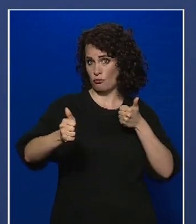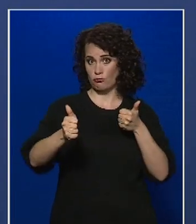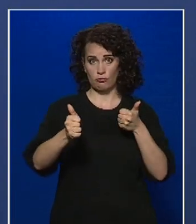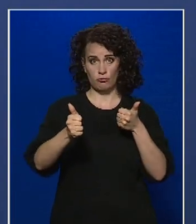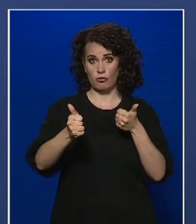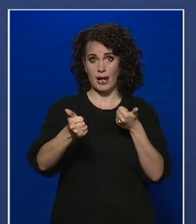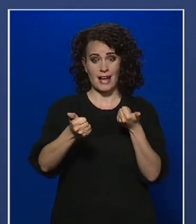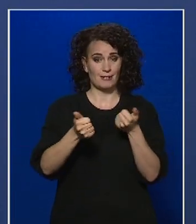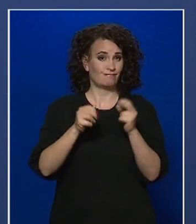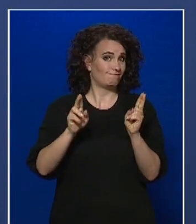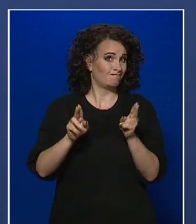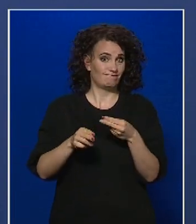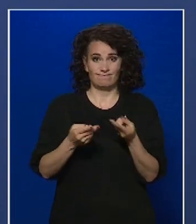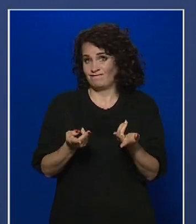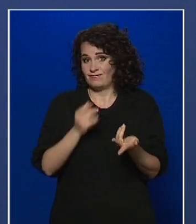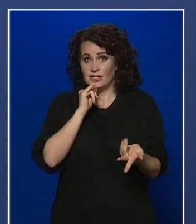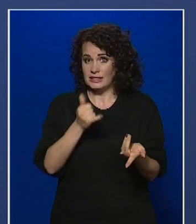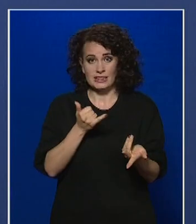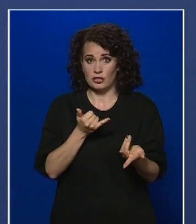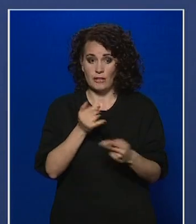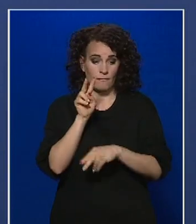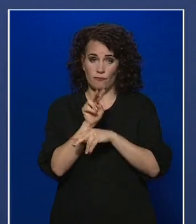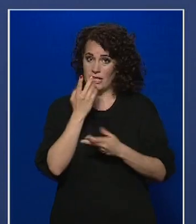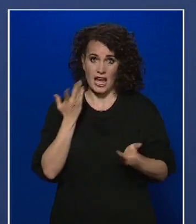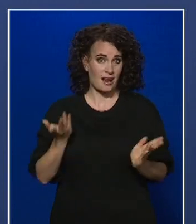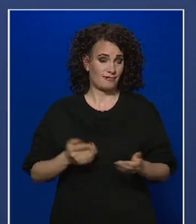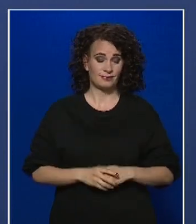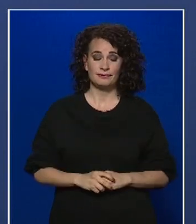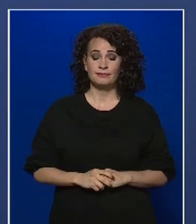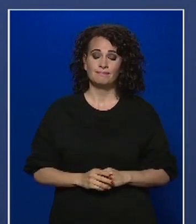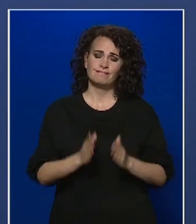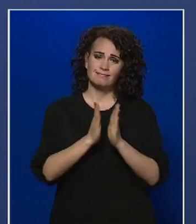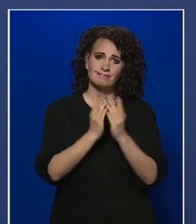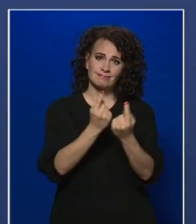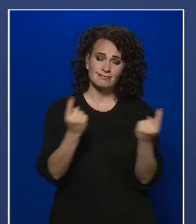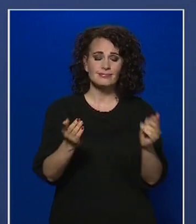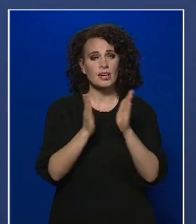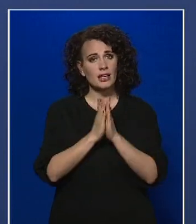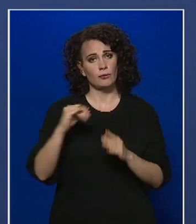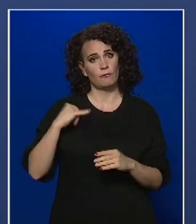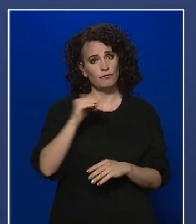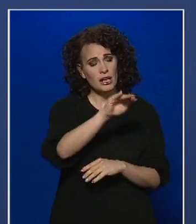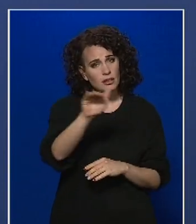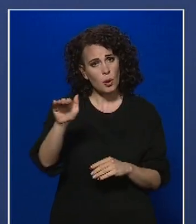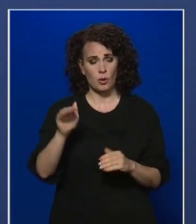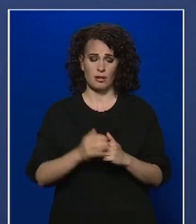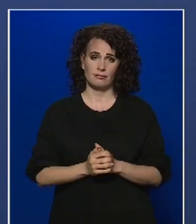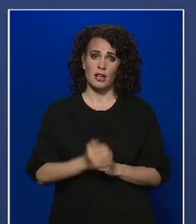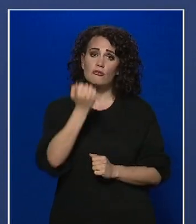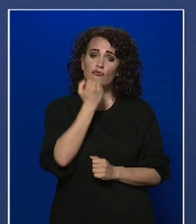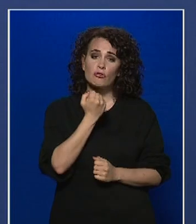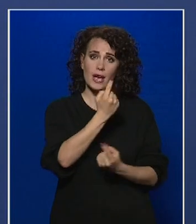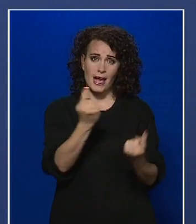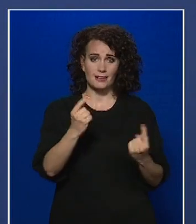betartására nem fordítanak kellő figyelmet. Kérjük önöket, kérjük a fiatalokat, hogy saját, illetve